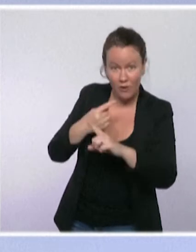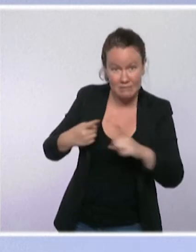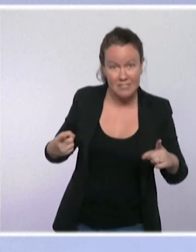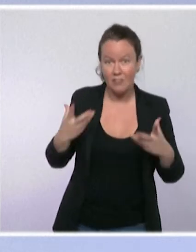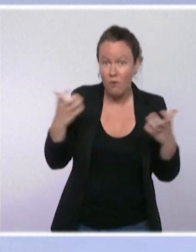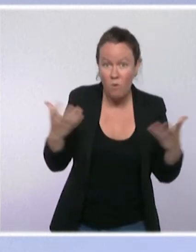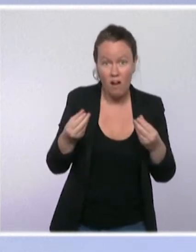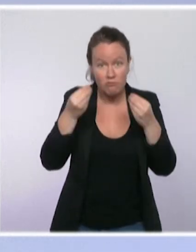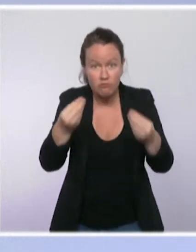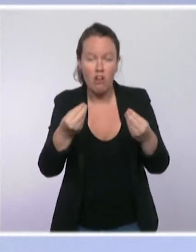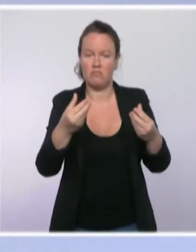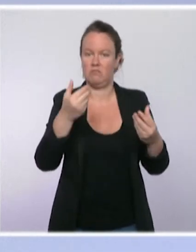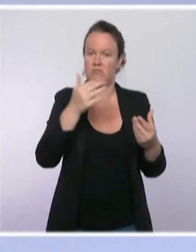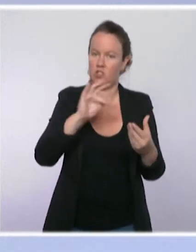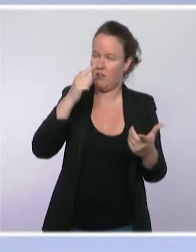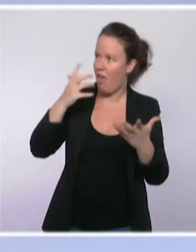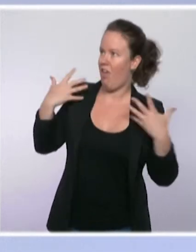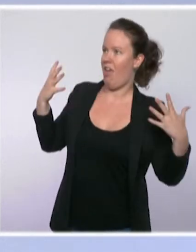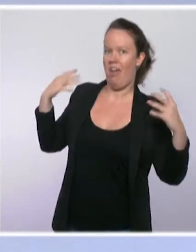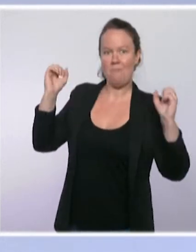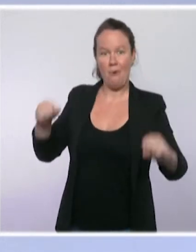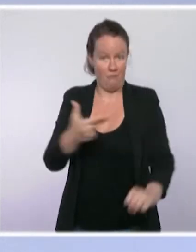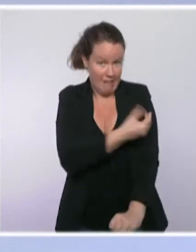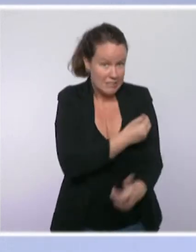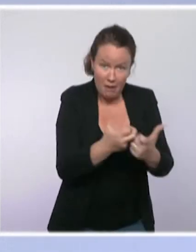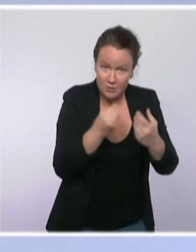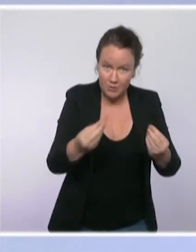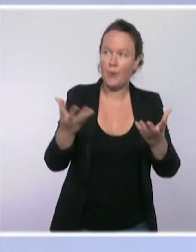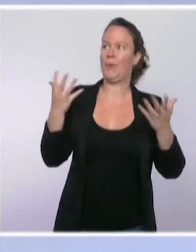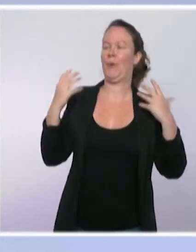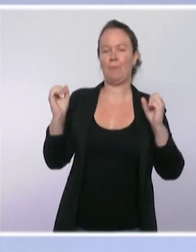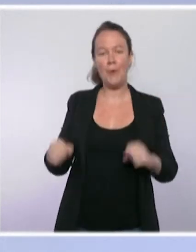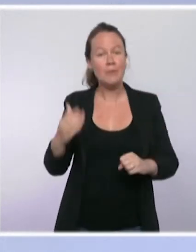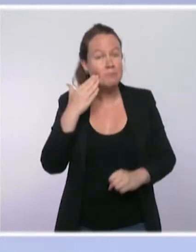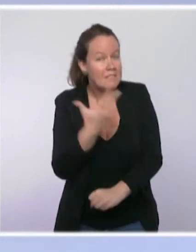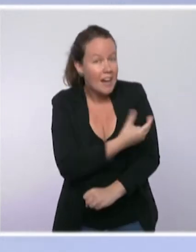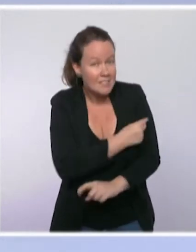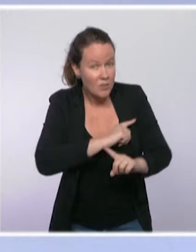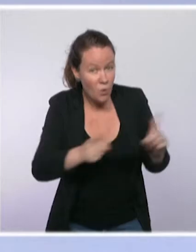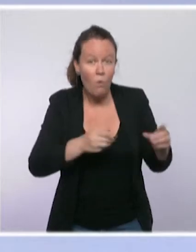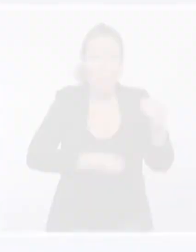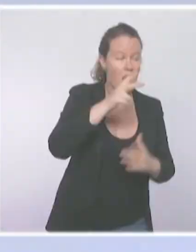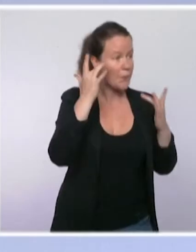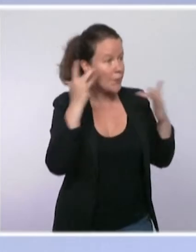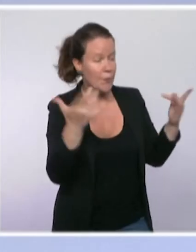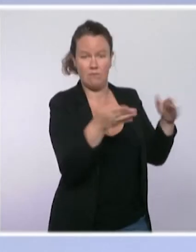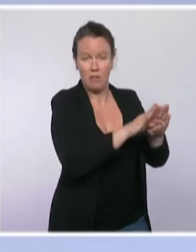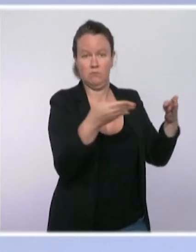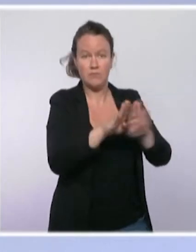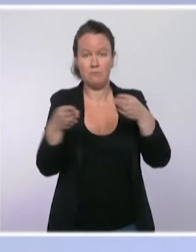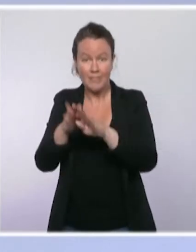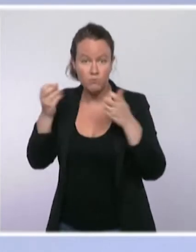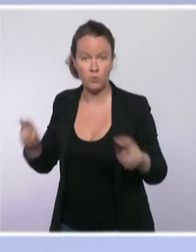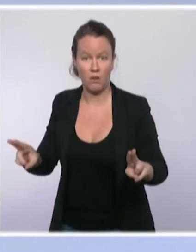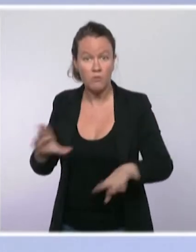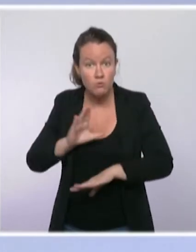Si on n'avait pas bénéficié de la vaccination et du pass sanitaire, probablement que cet été, au vu des taux d'incidence qu'on a constatés dans un certain nombre de régions, on n pas eu à le faire